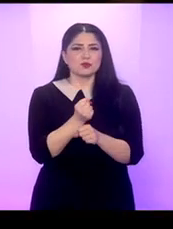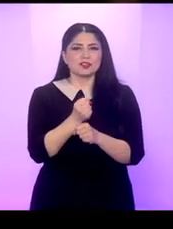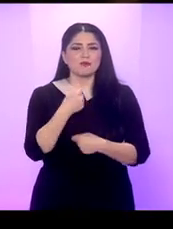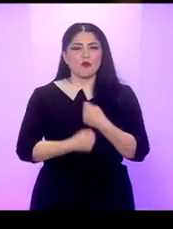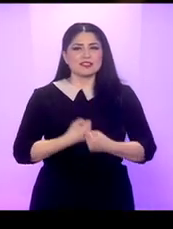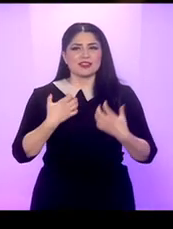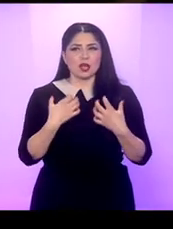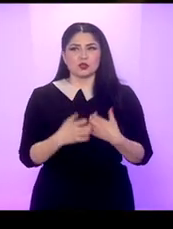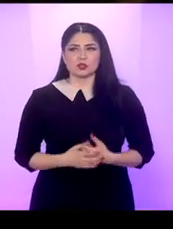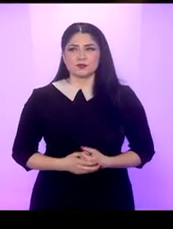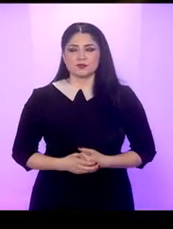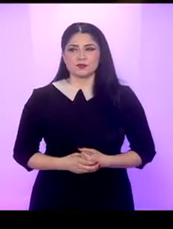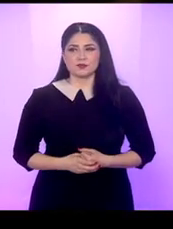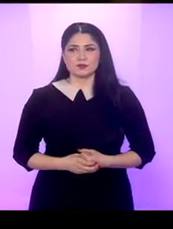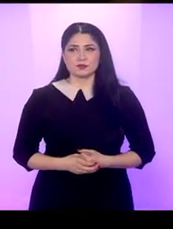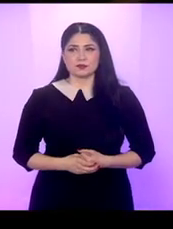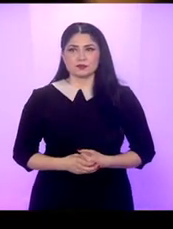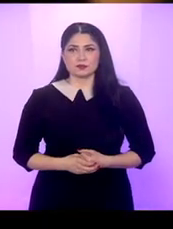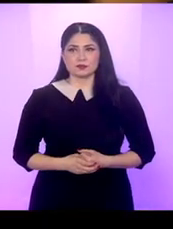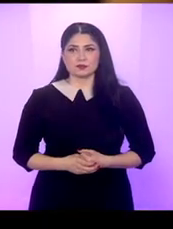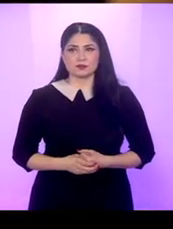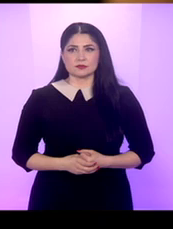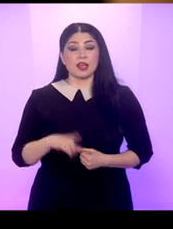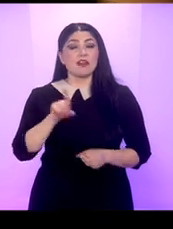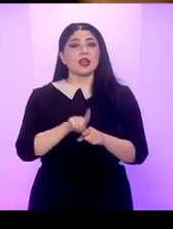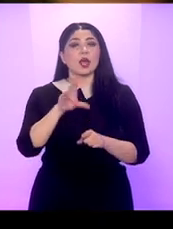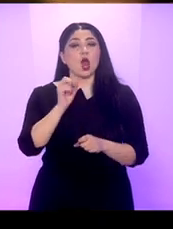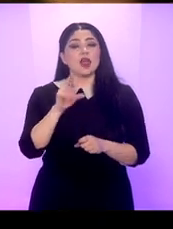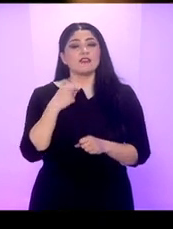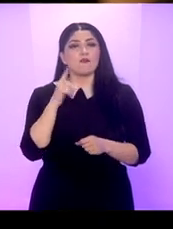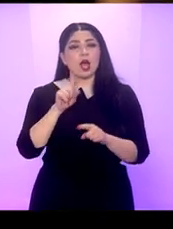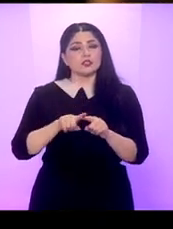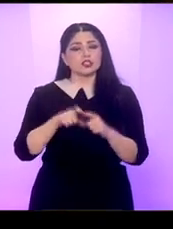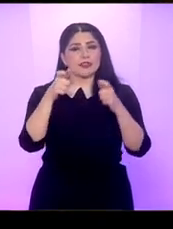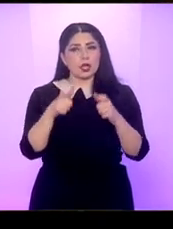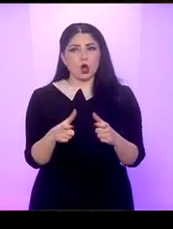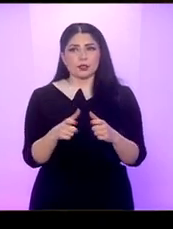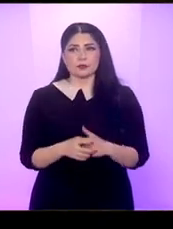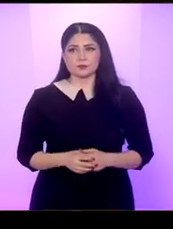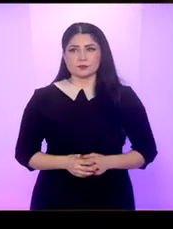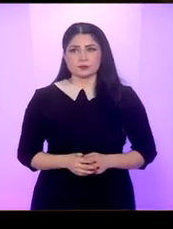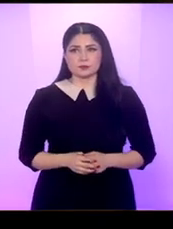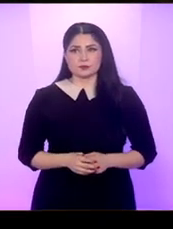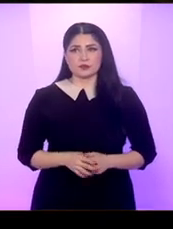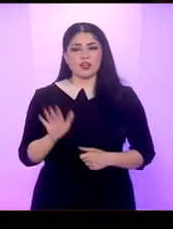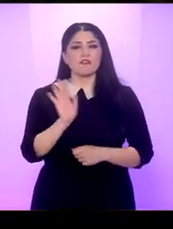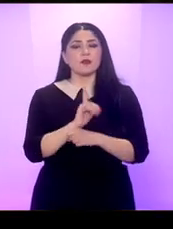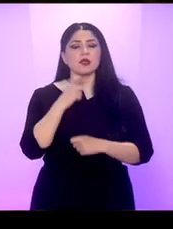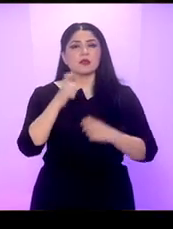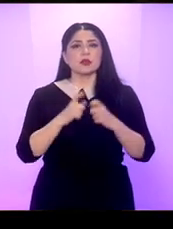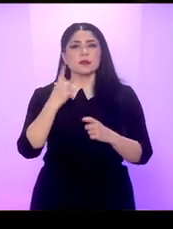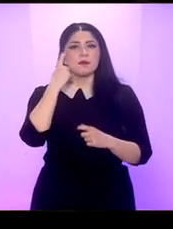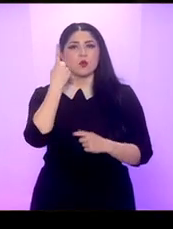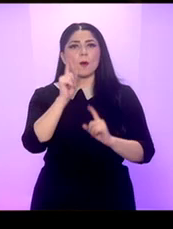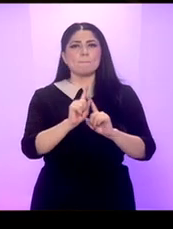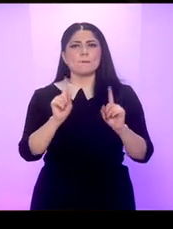Cel mai bun film stăin, categorie la care a fost nominalizat și colectiv a fost desemnată producția daneză Another Round Filmul este despre experiențele